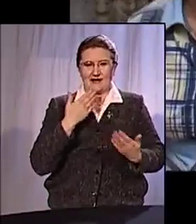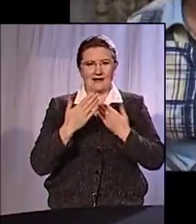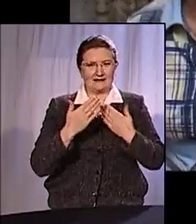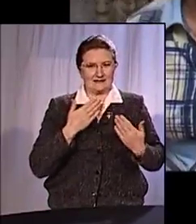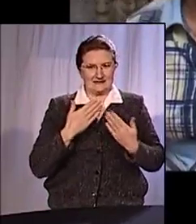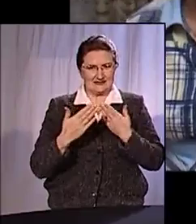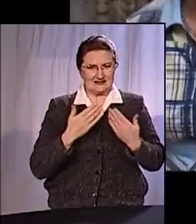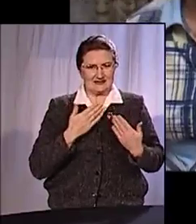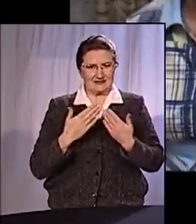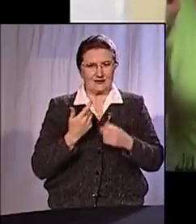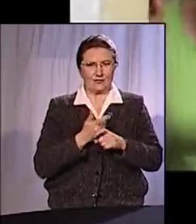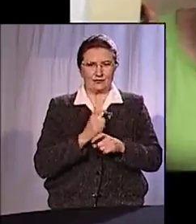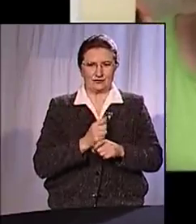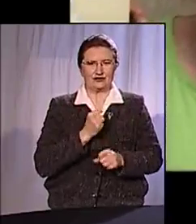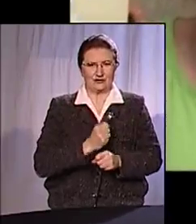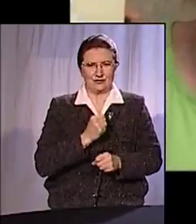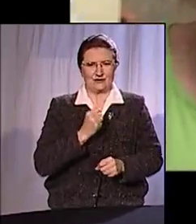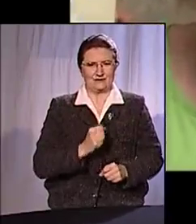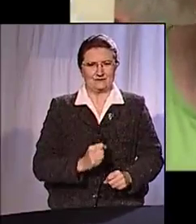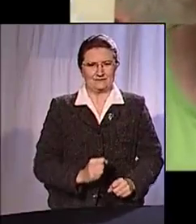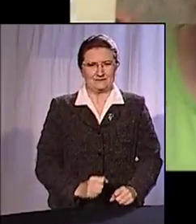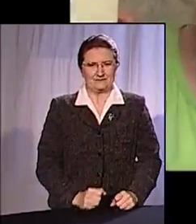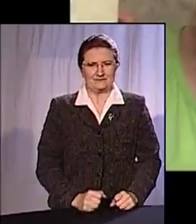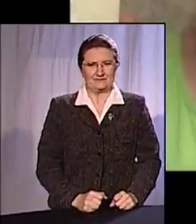очень строго. Конечно,